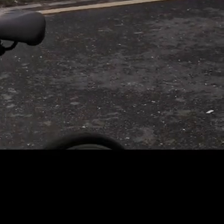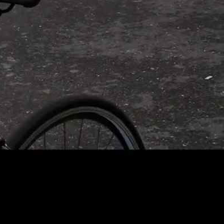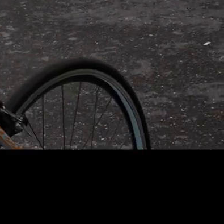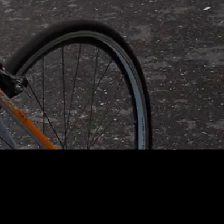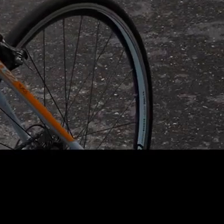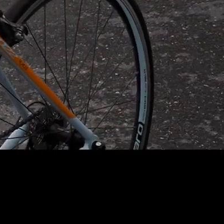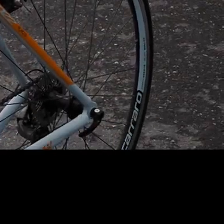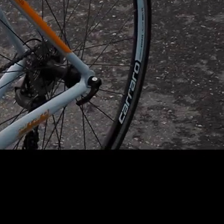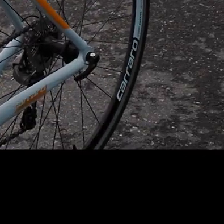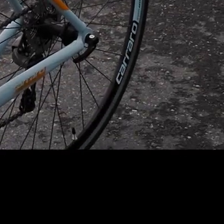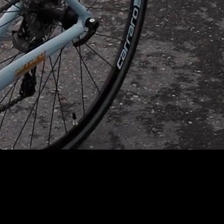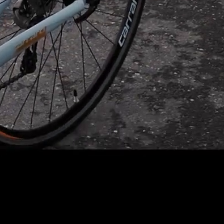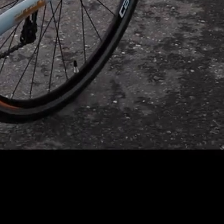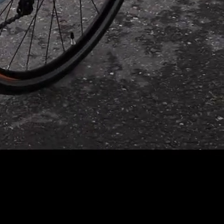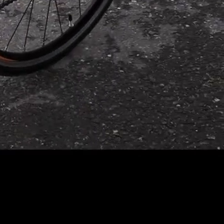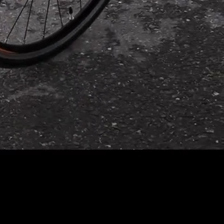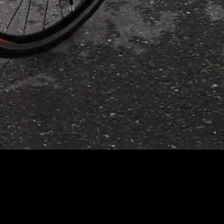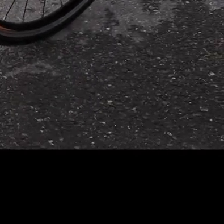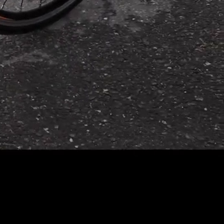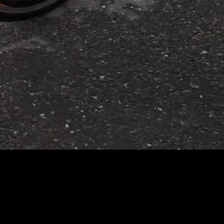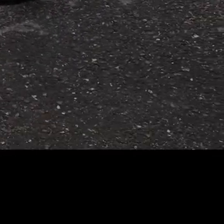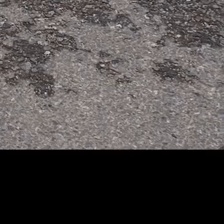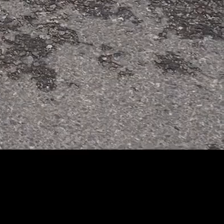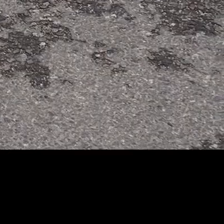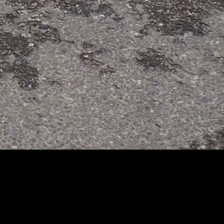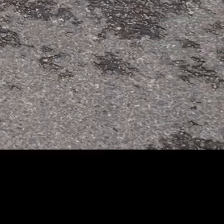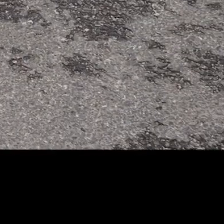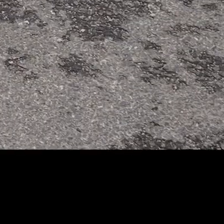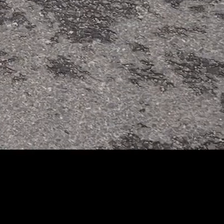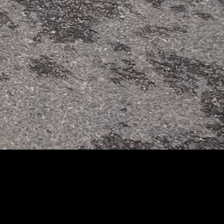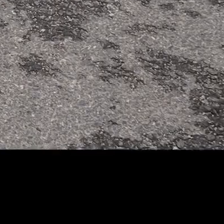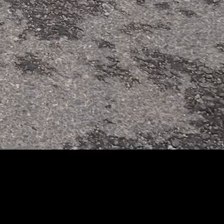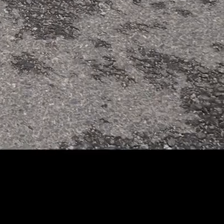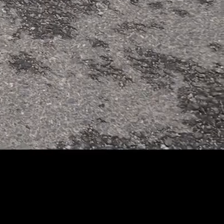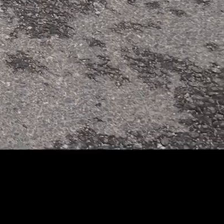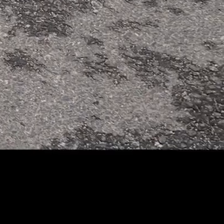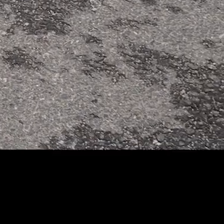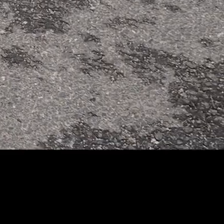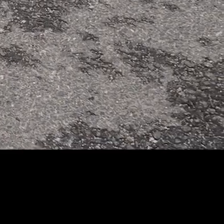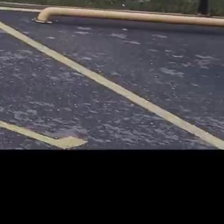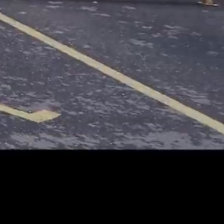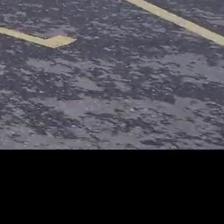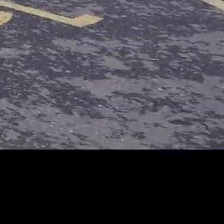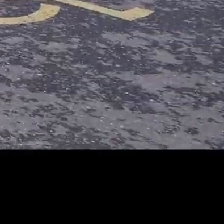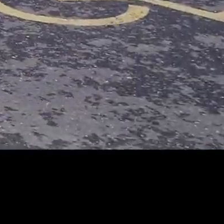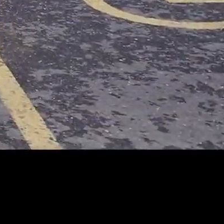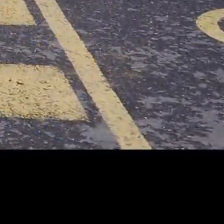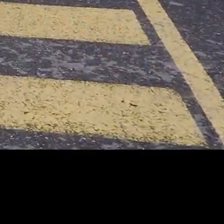Başarmak, savaşmak senin elinde Hiç yılma tek bir gün vazgeçme